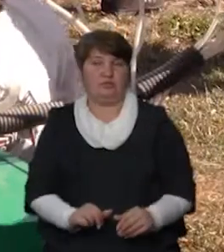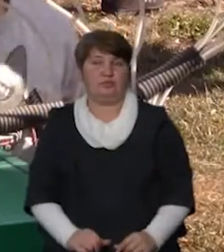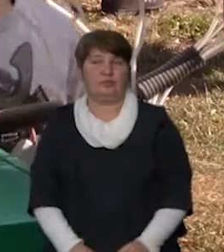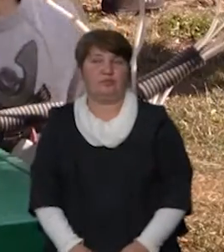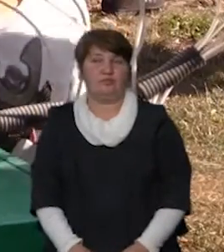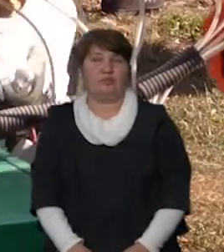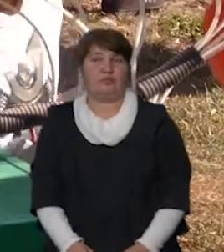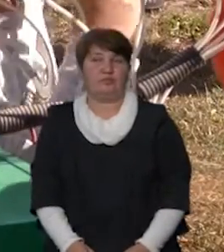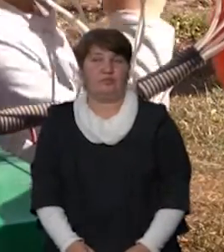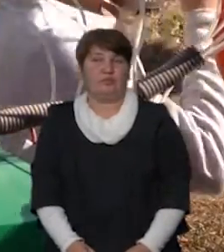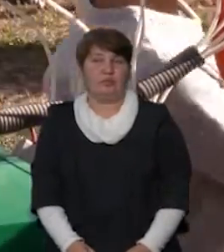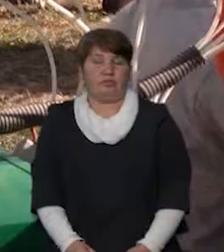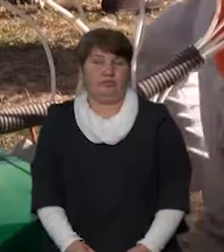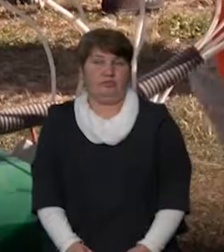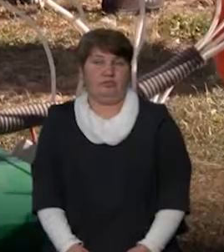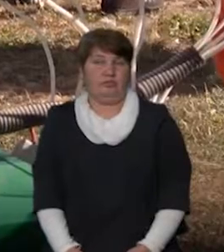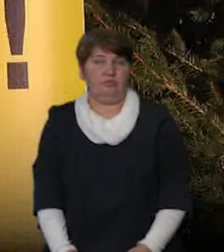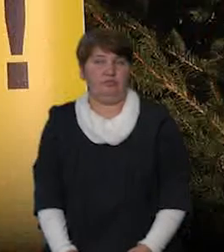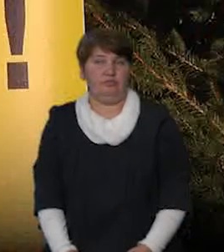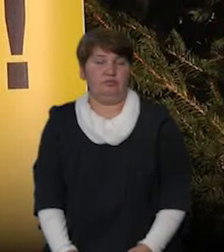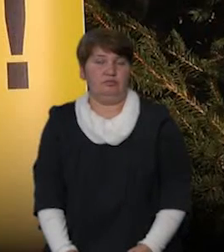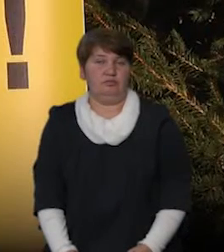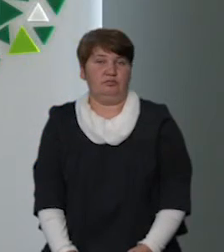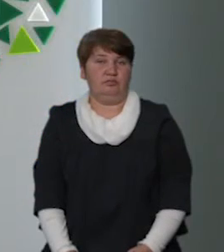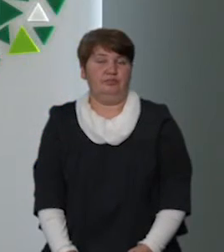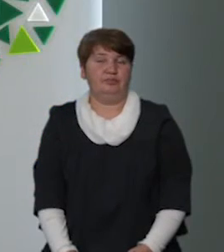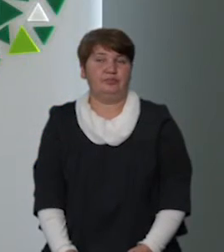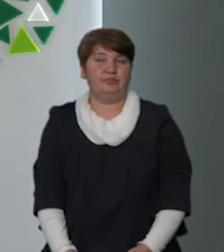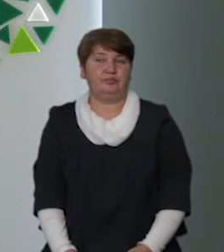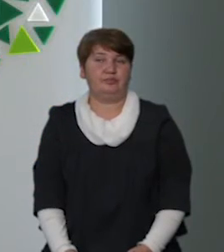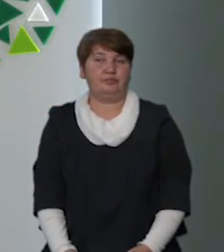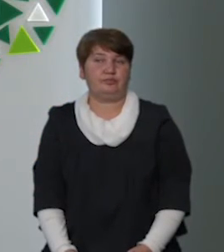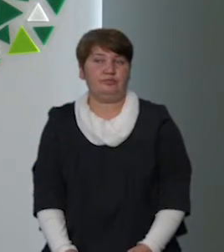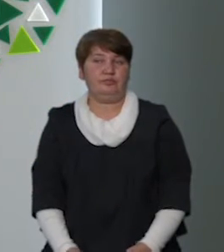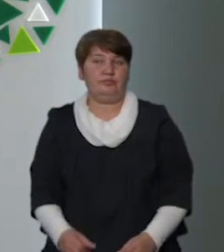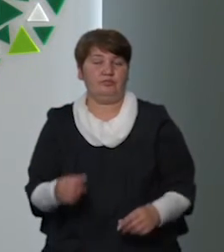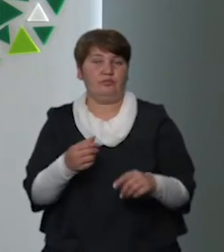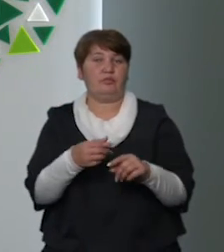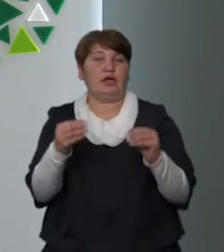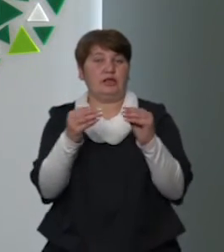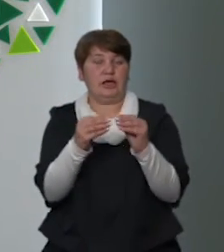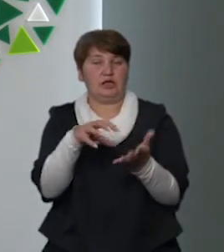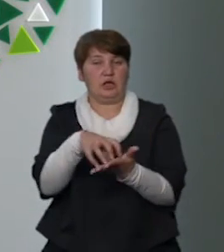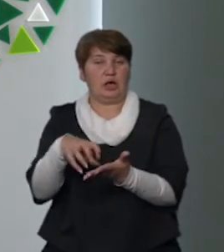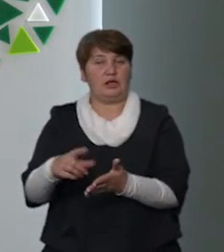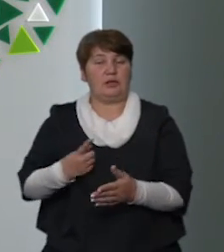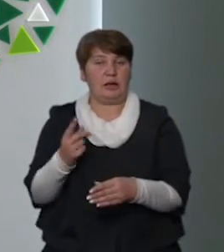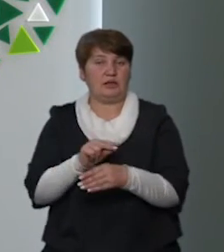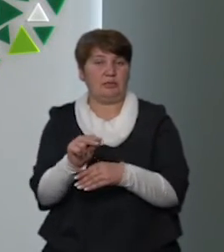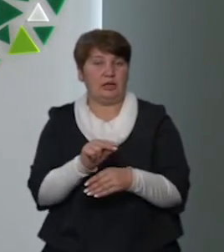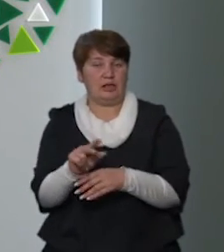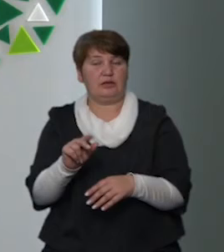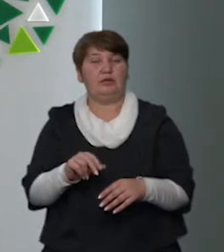Кочоржук, новини на Суспільному, Івано-Франківськ. Понад 10 локацій із майстер-класами та